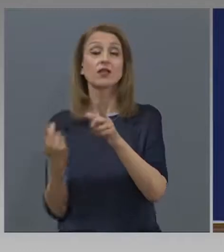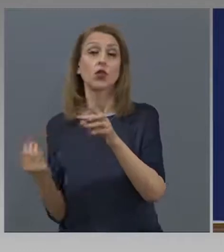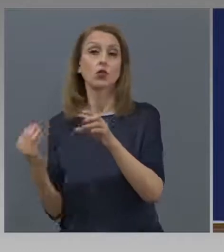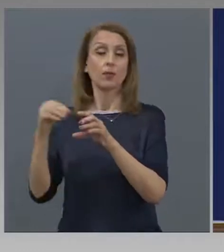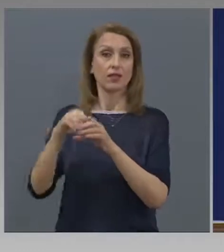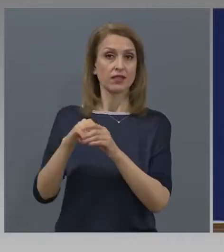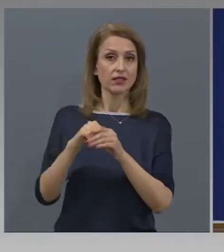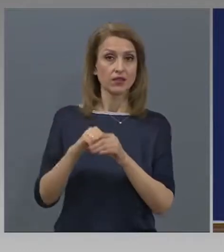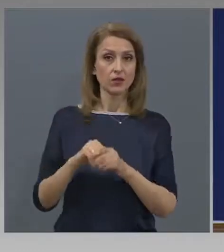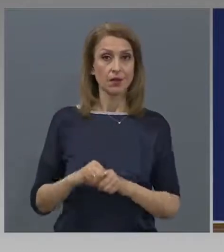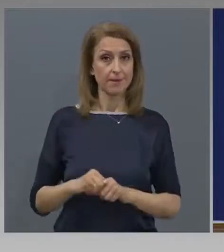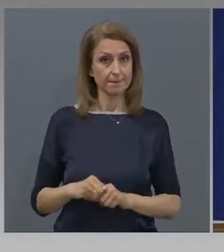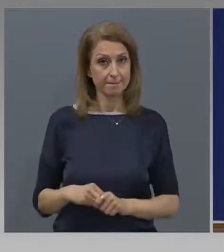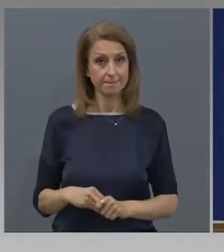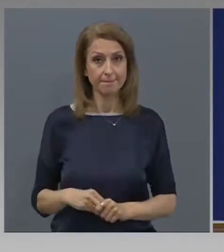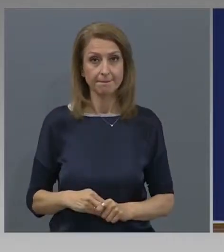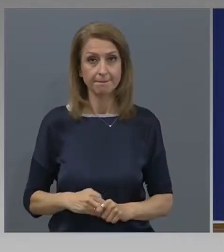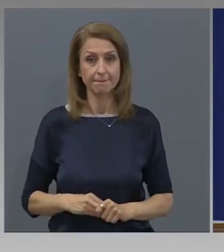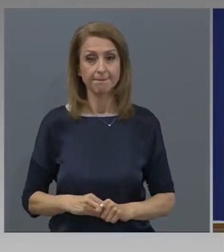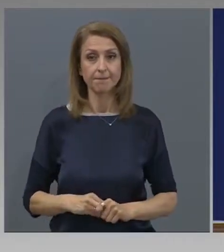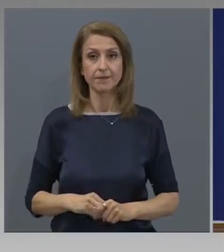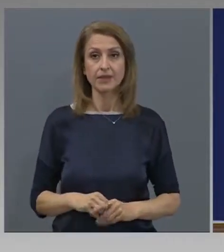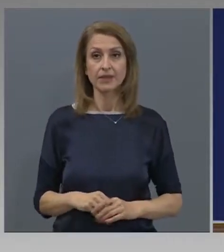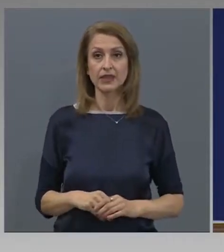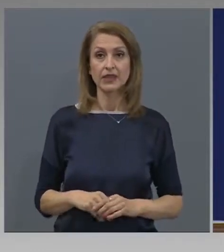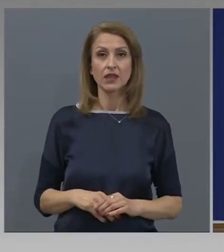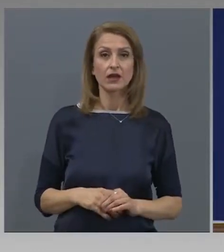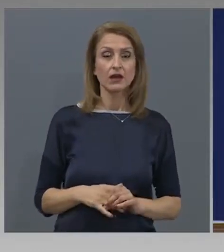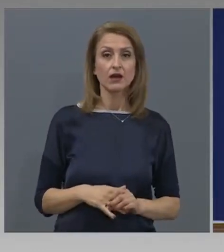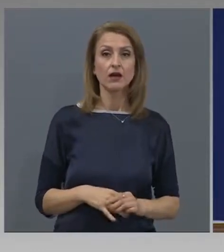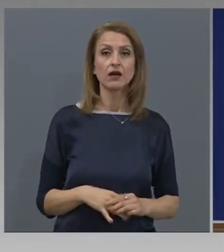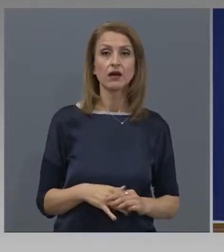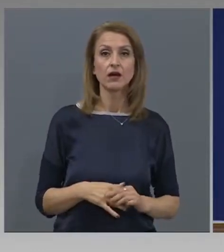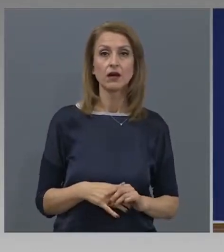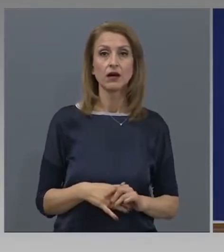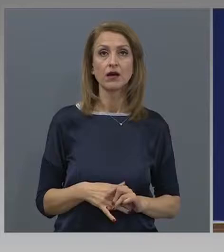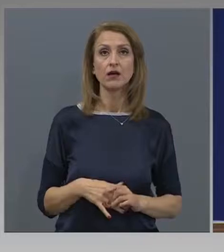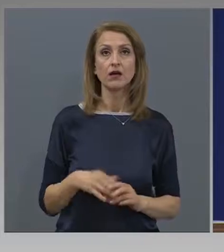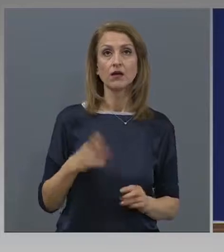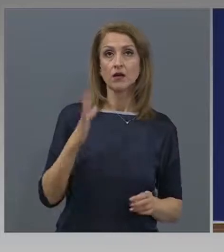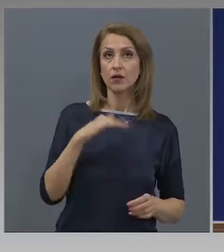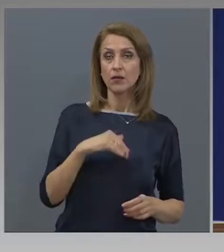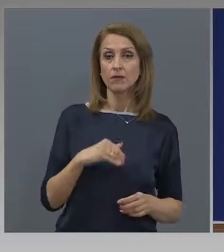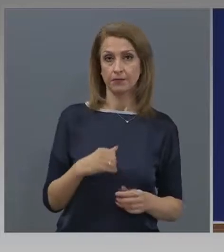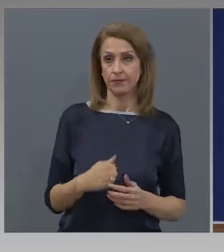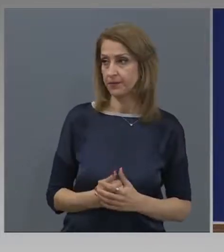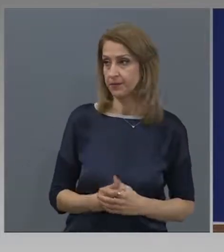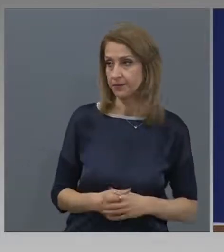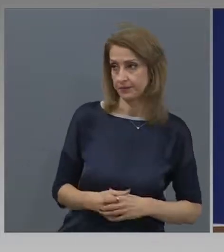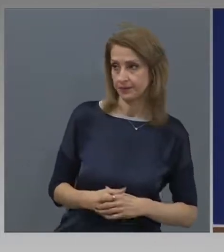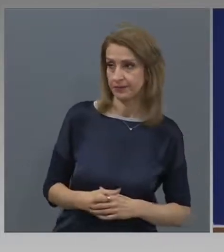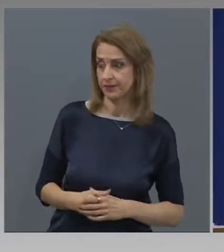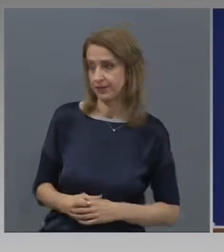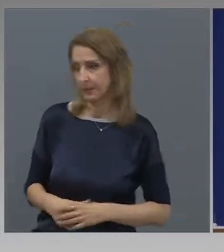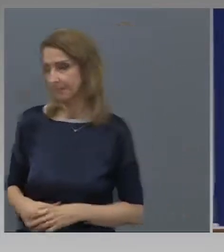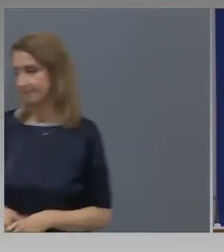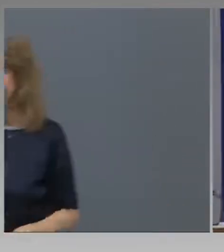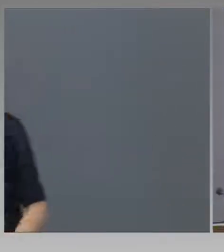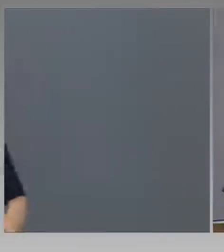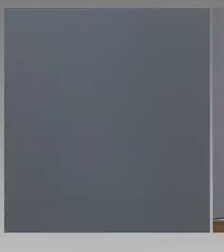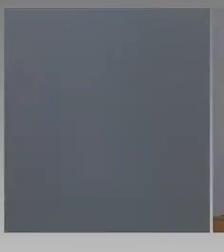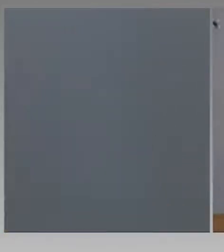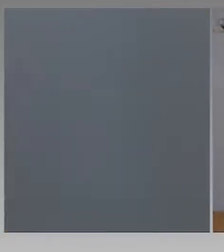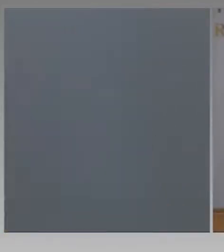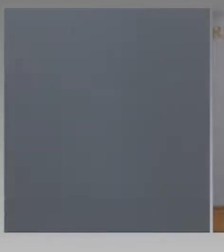Добре, ако няма повече въпроси, благодаря. Танева, може ли се пак и вие да кажете, насръчават се хората? Въобще,